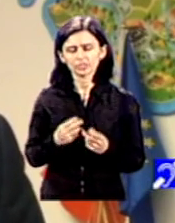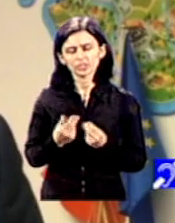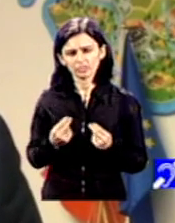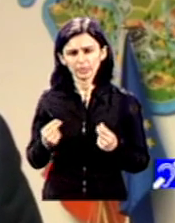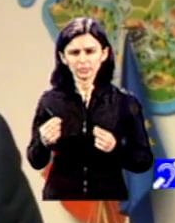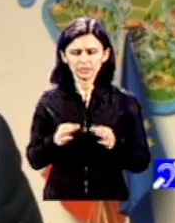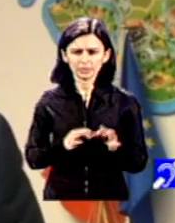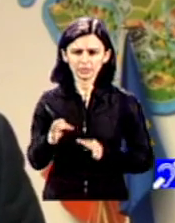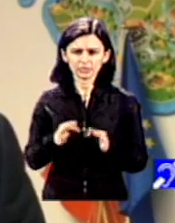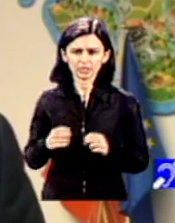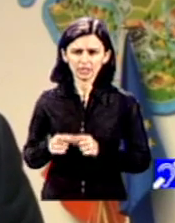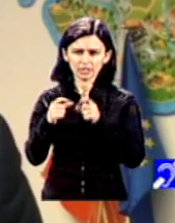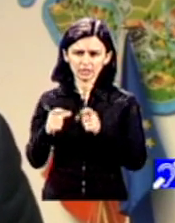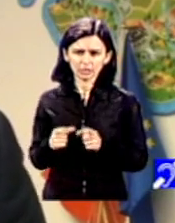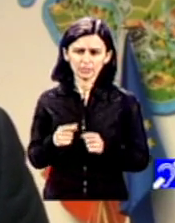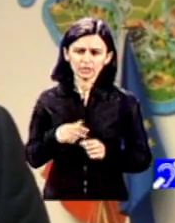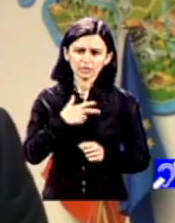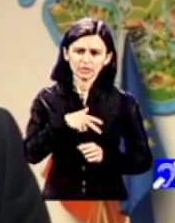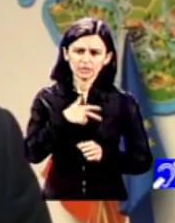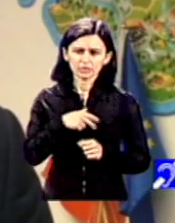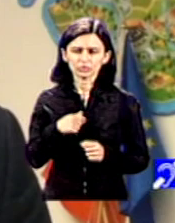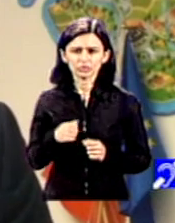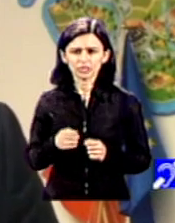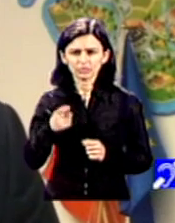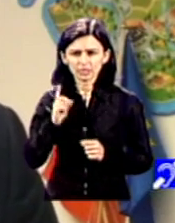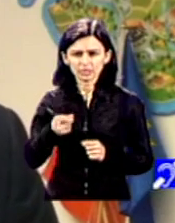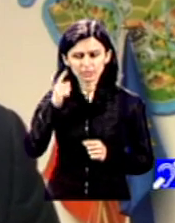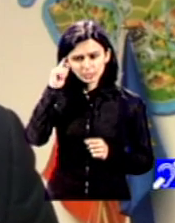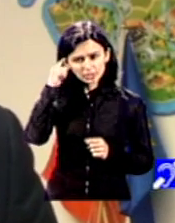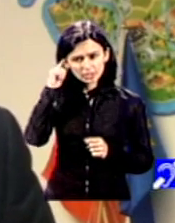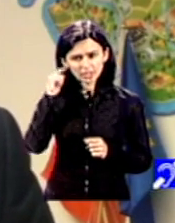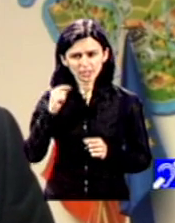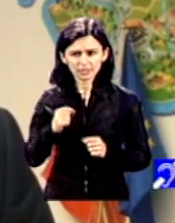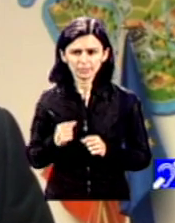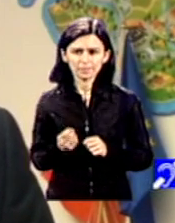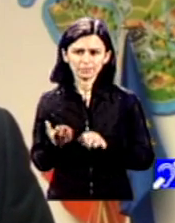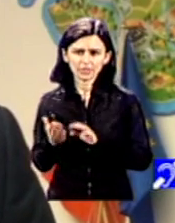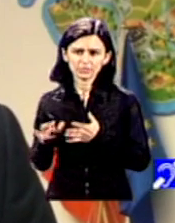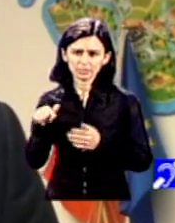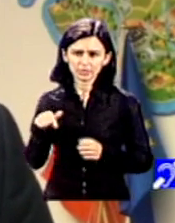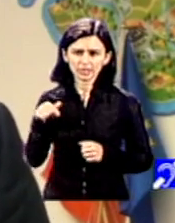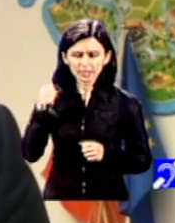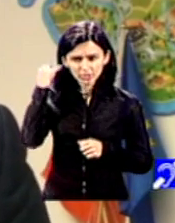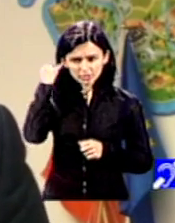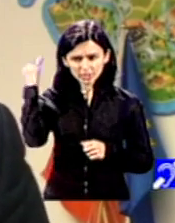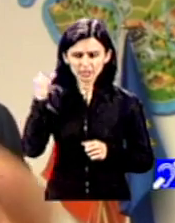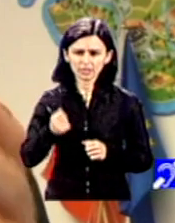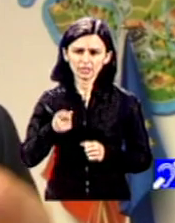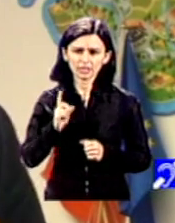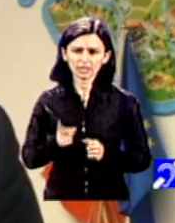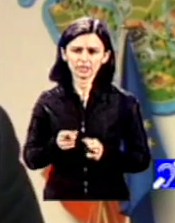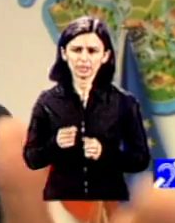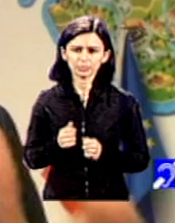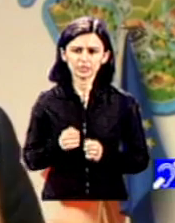măsuri în domeniul social, educațional, de sănătate. Deci ar trebui cumva să ne gândim plecând de la acest principiu, că ar trebui în